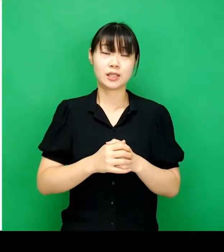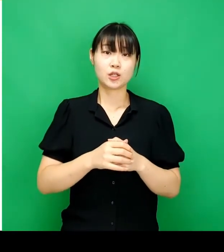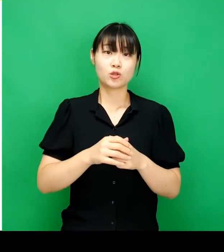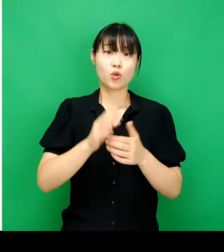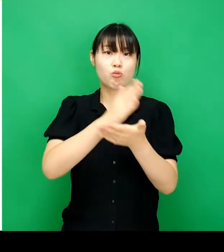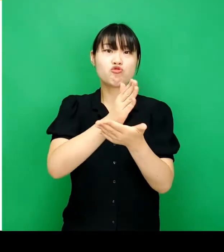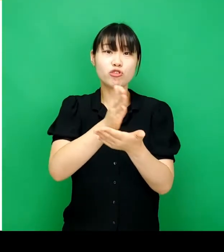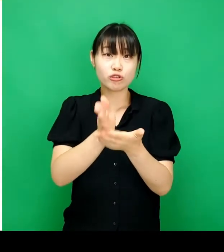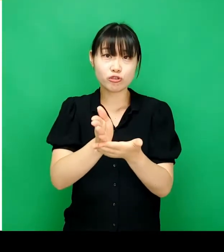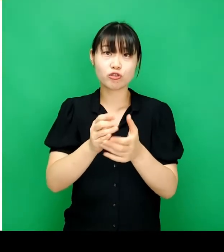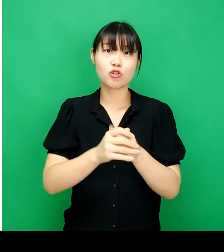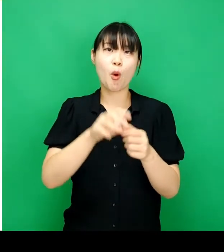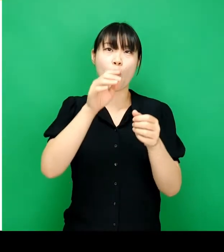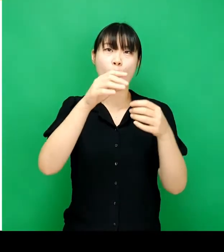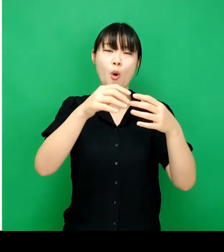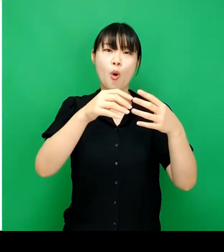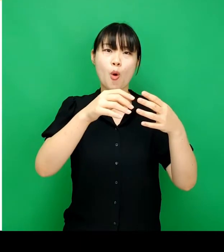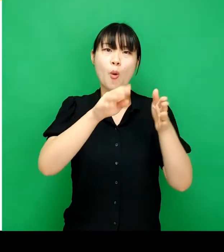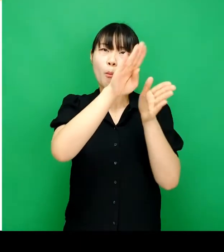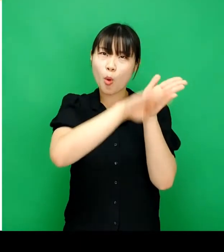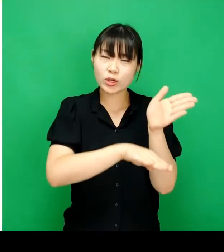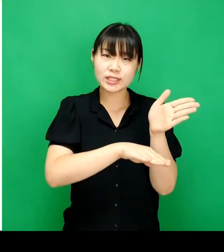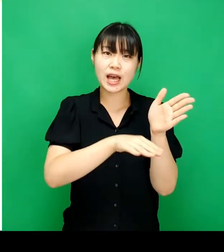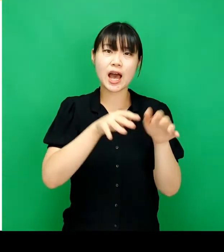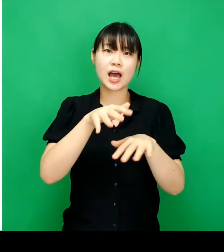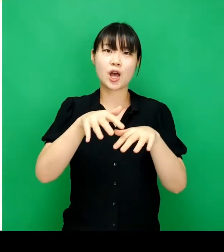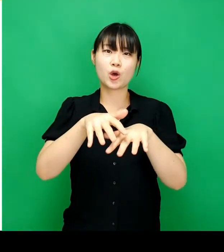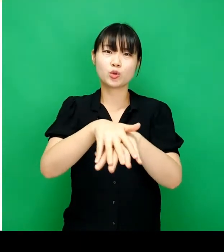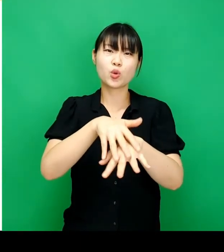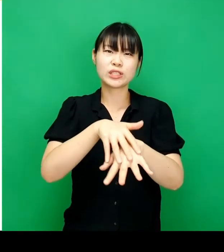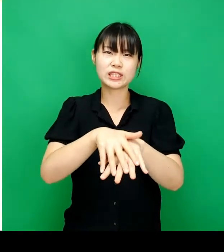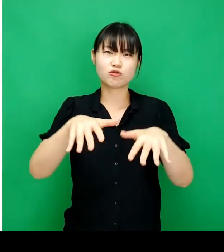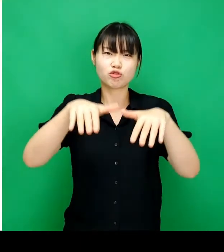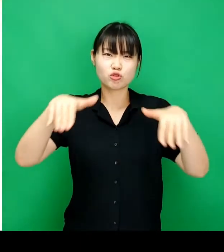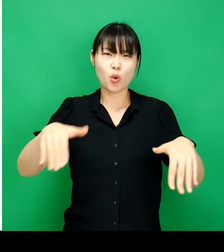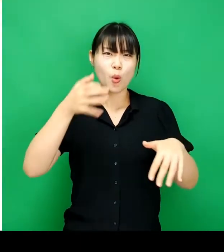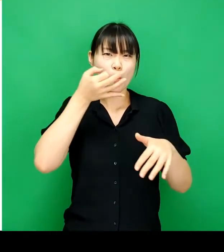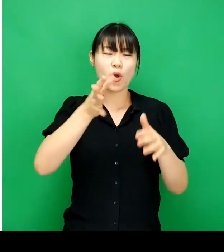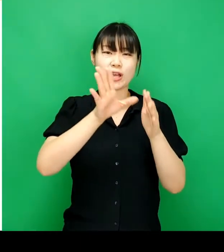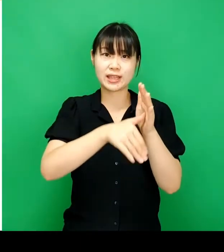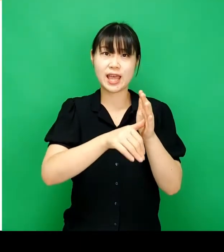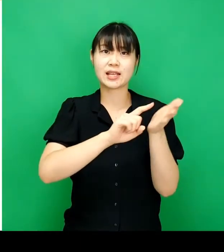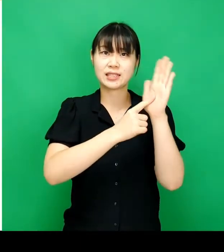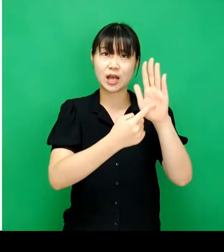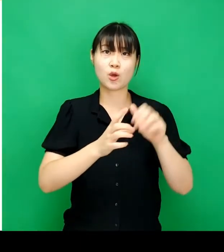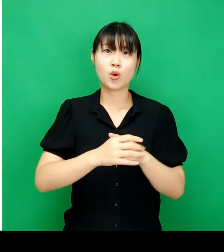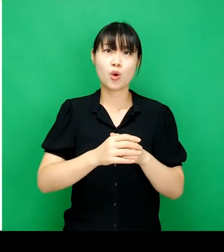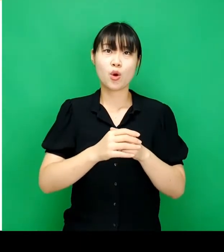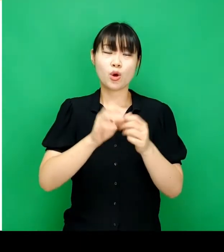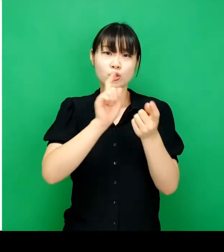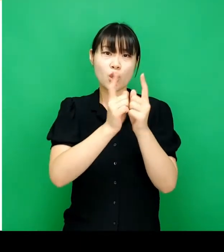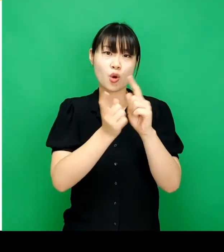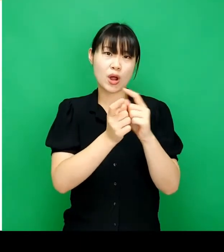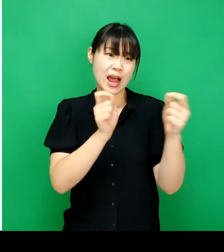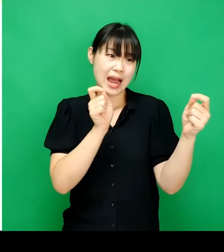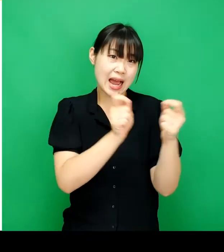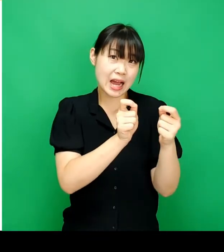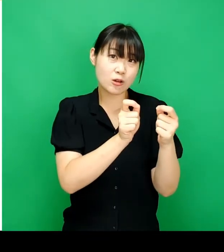가지로 뻗어나가는 차트입니다. 주로 분류 체계, 목차, 조직 구조 등을 시각화할 때 사용합니다.